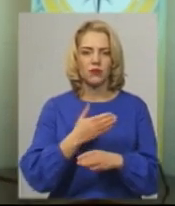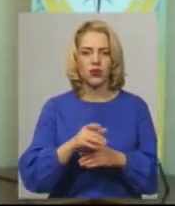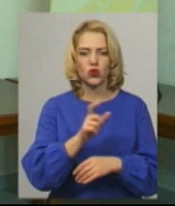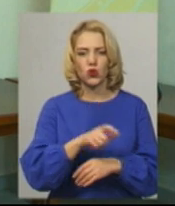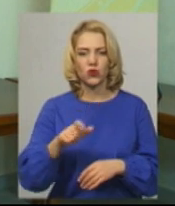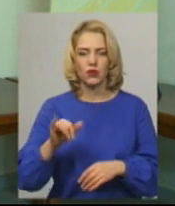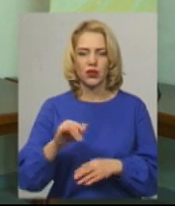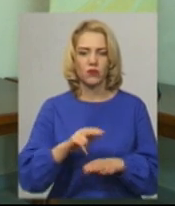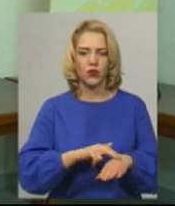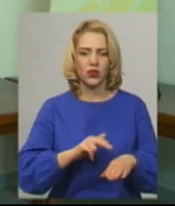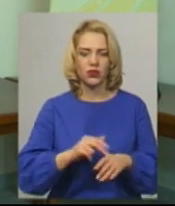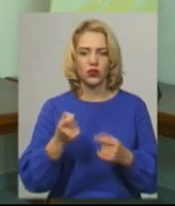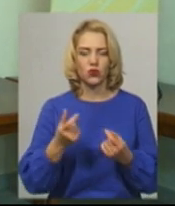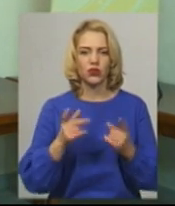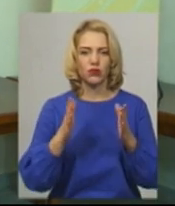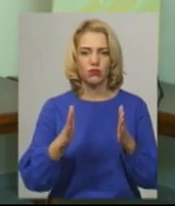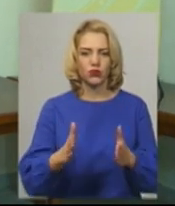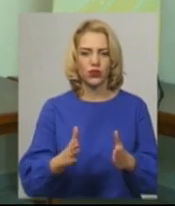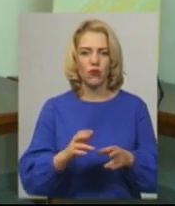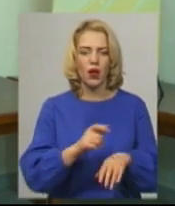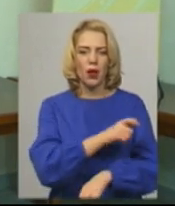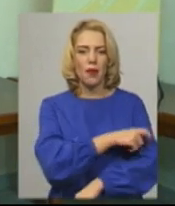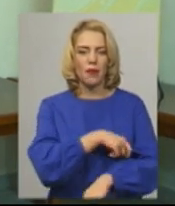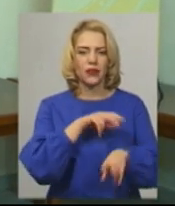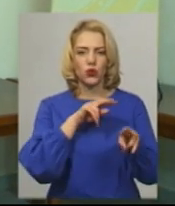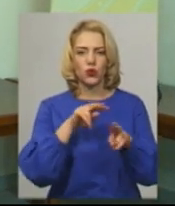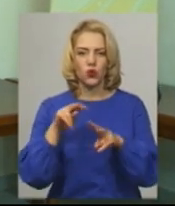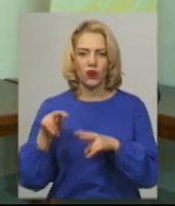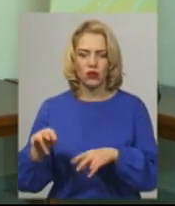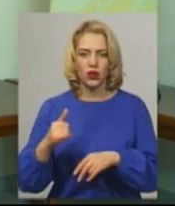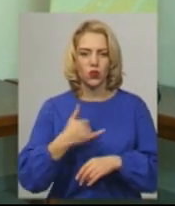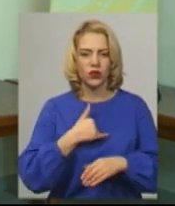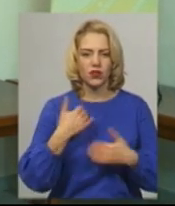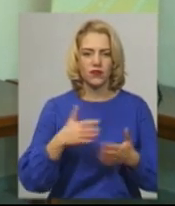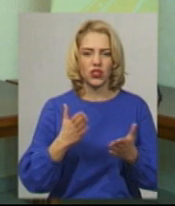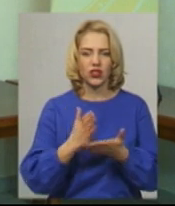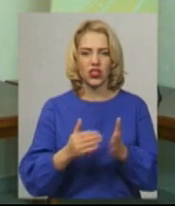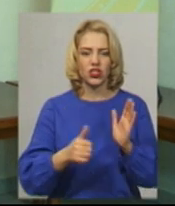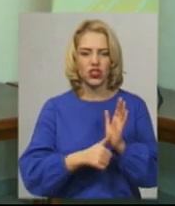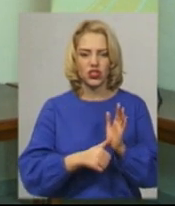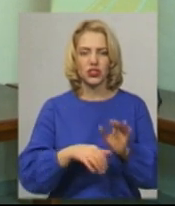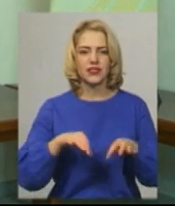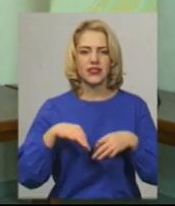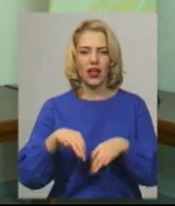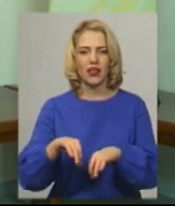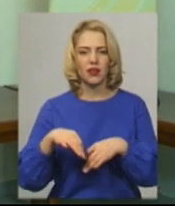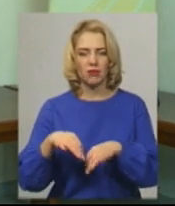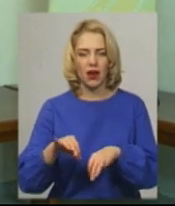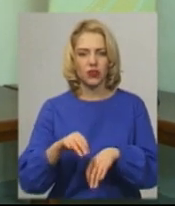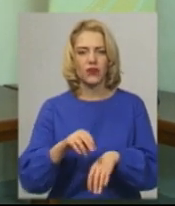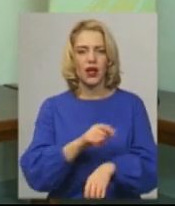поліцією. Трошки будемо патрулювати. У нас є вже шість екіпажів, по двоє людей в машині.